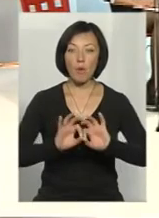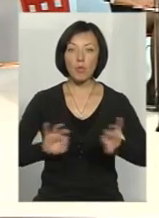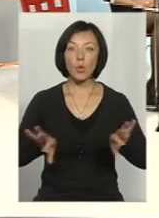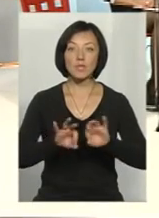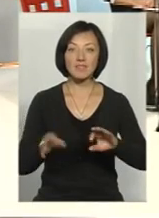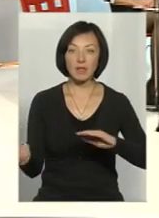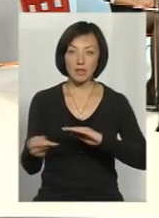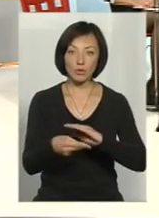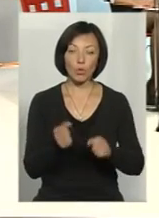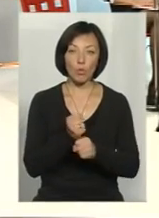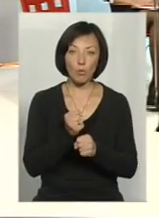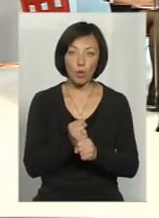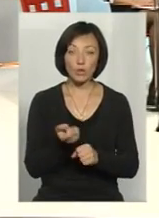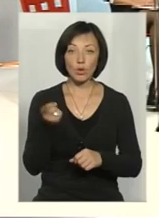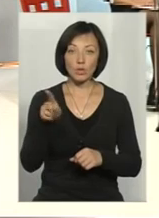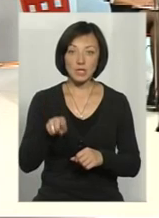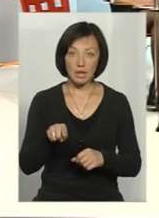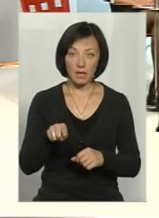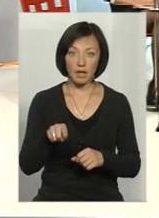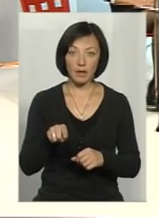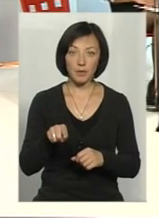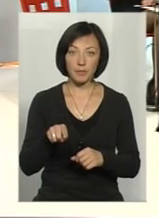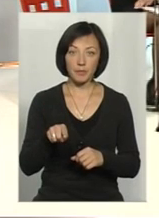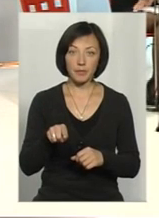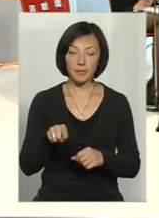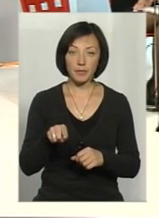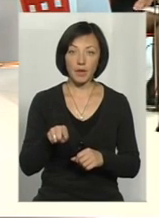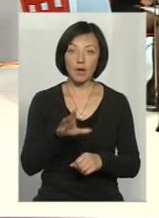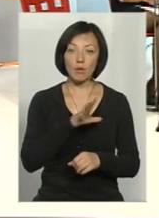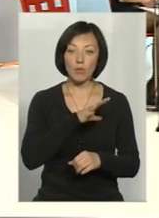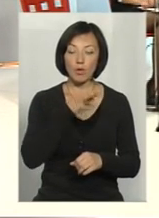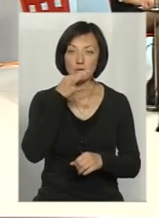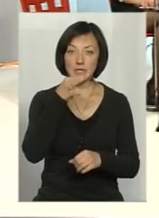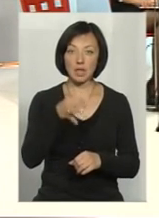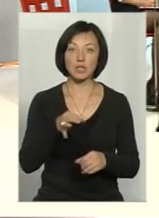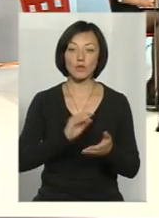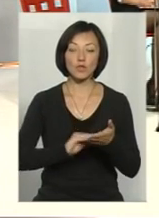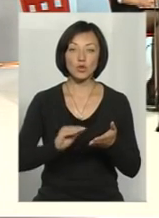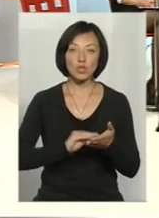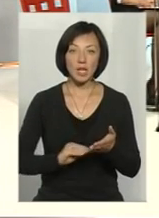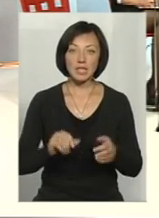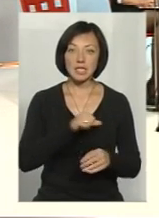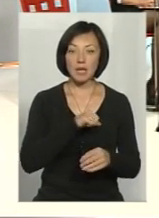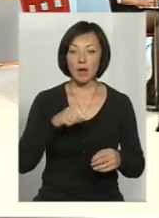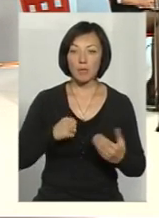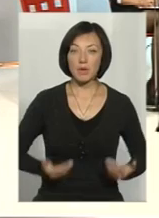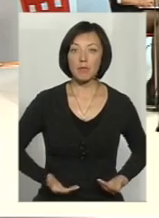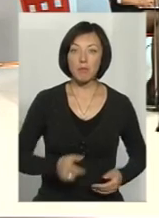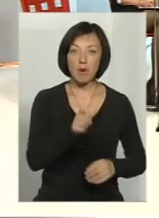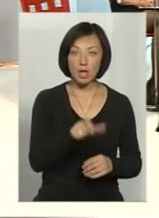роботи. Оскільки, як було сказано в сюжеті, що і самі мешканці